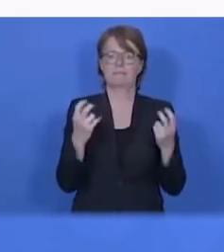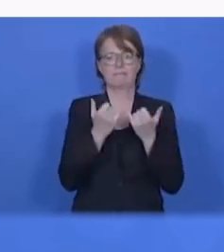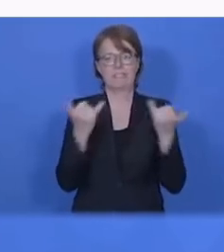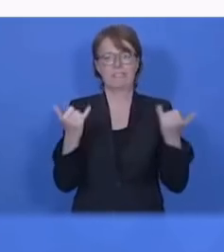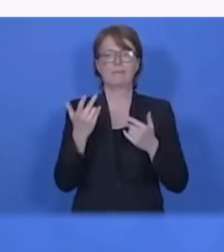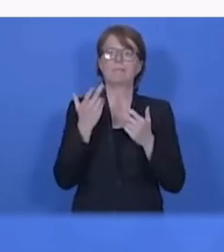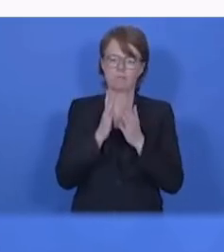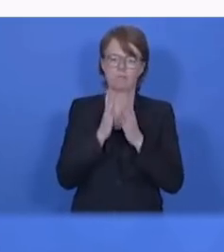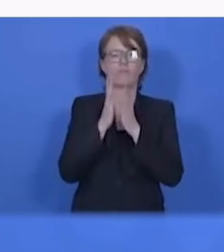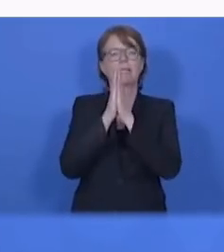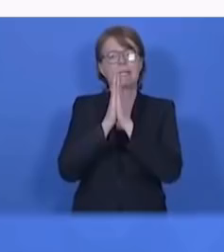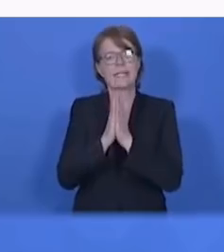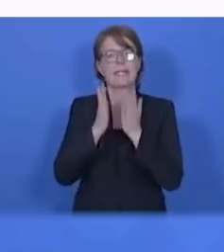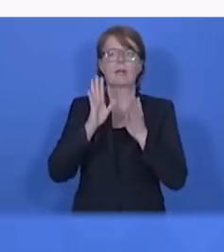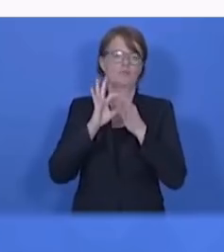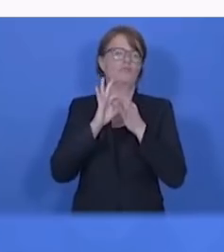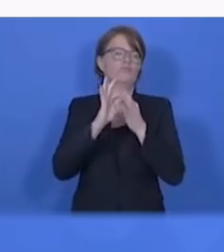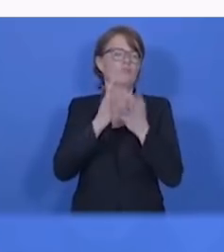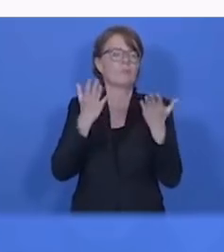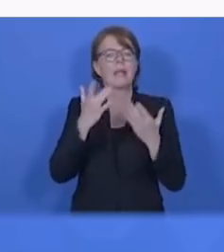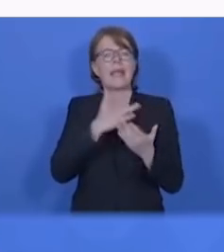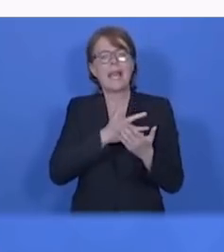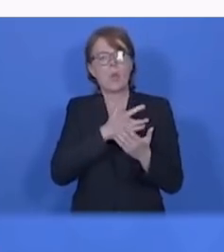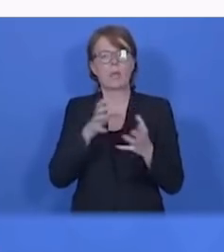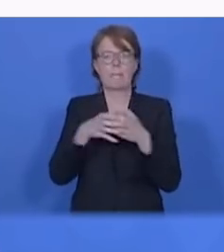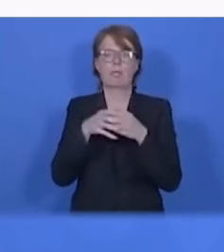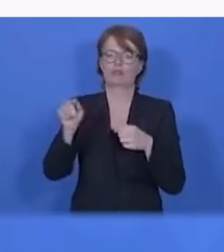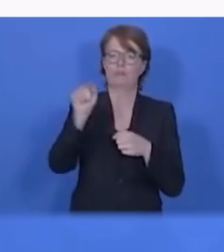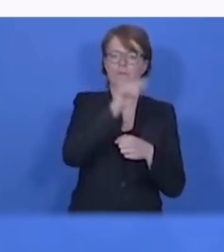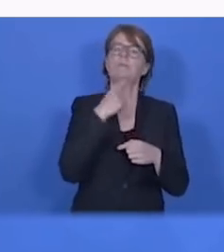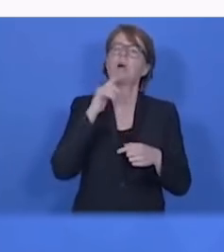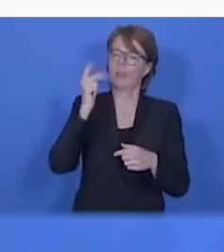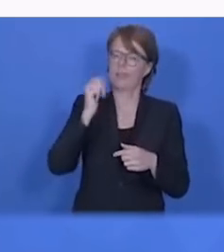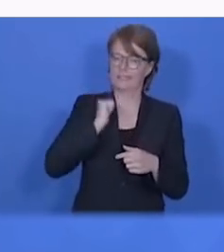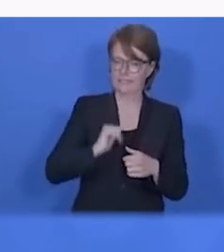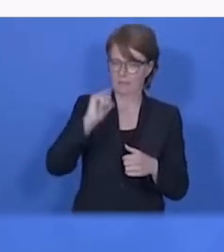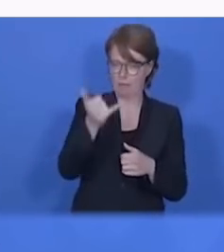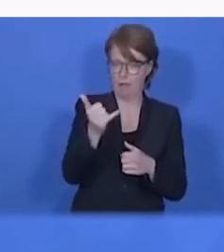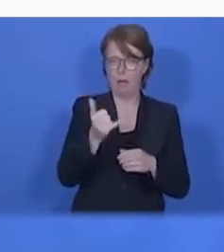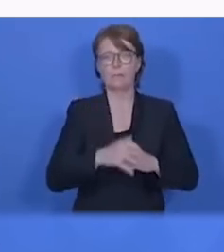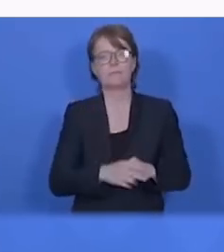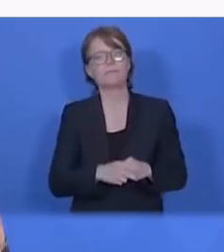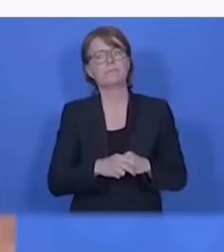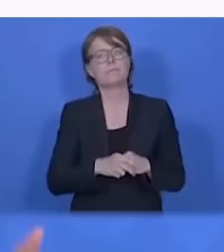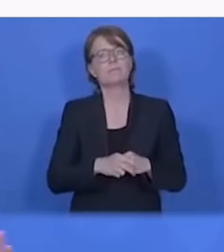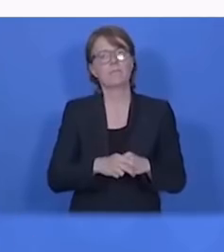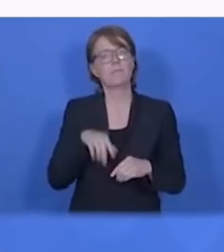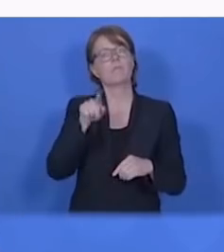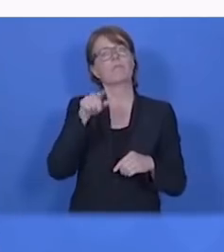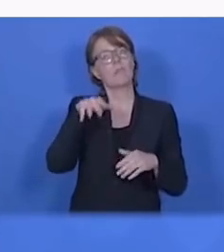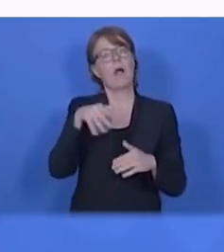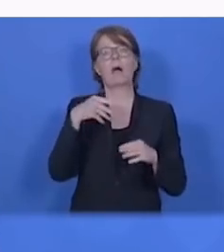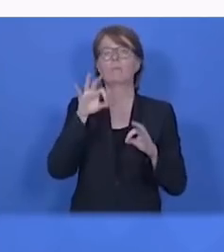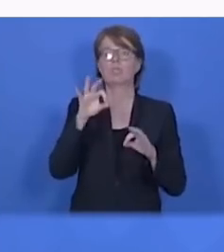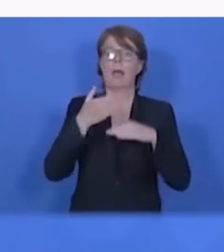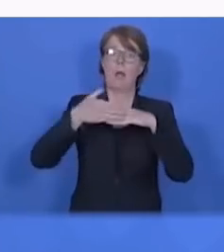الان توی ایران و افغانستان کارگرهای زیادی تحت فشار اقتصادی شدید هستن اینجا دوست دارم